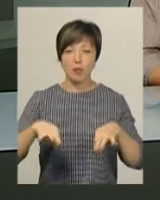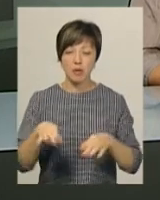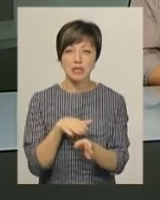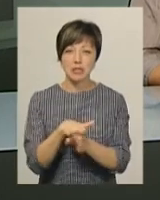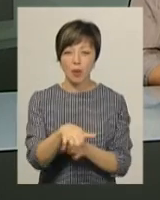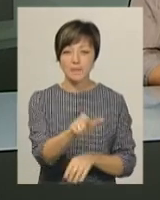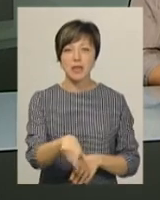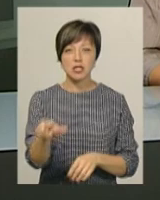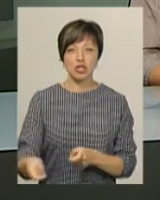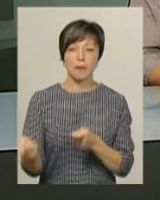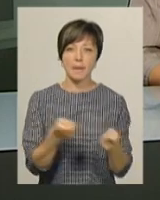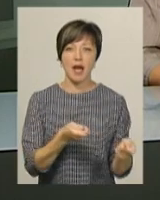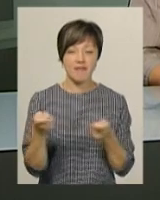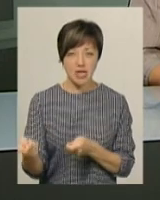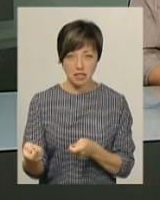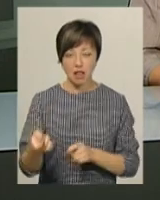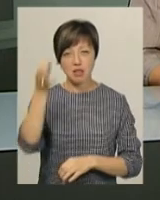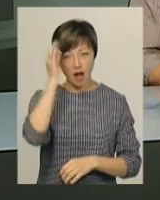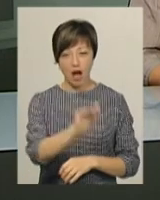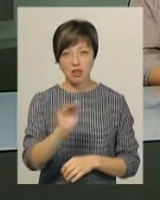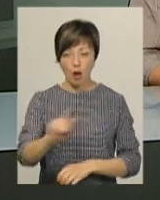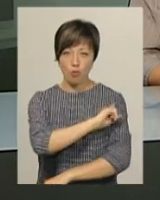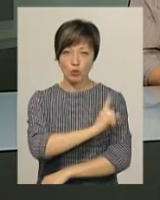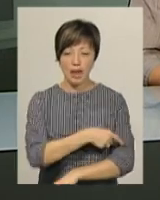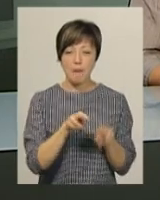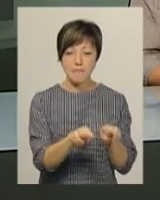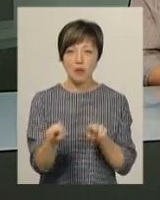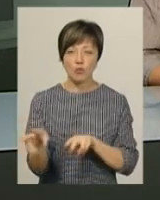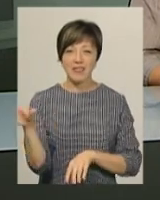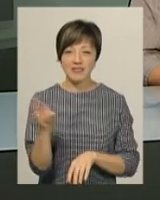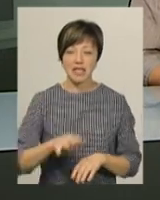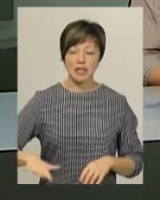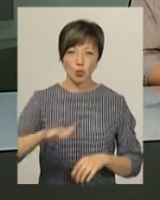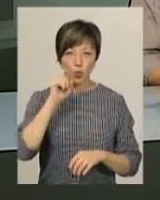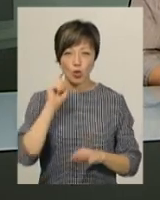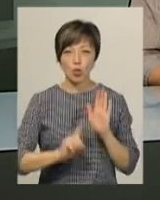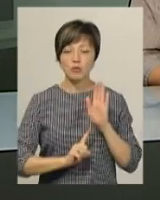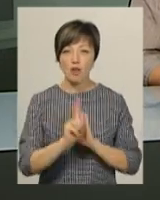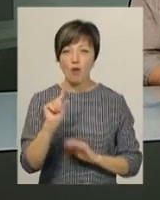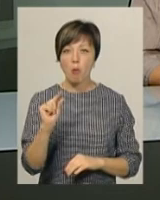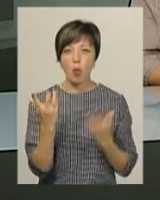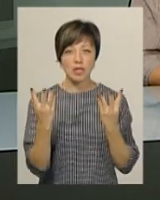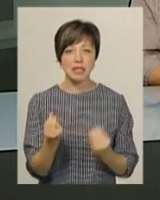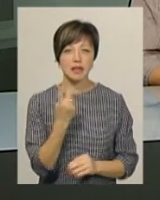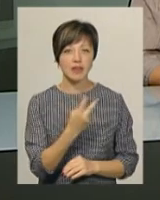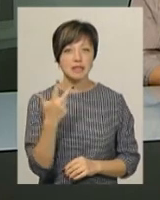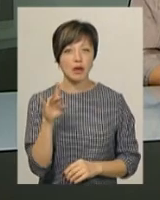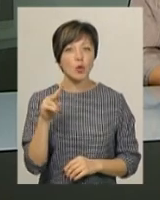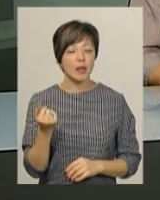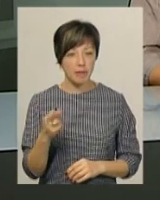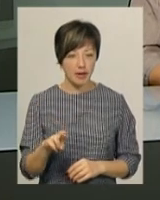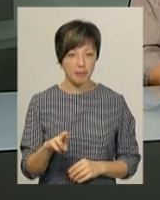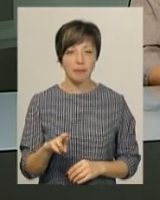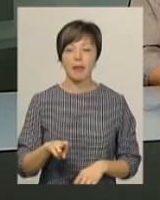здійснюють пасажирські перевезення. Нагадаю, посилене патрулювання на всій території Україні розпочалося у понеділок, 23 липня.